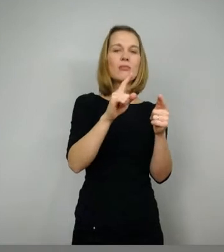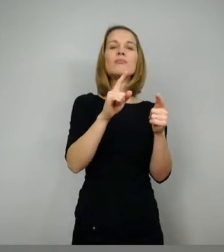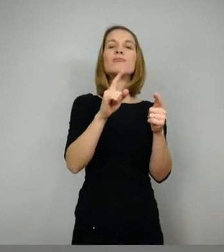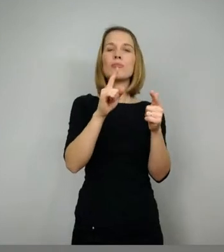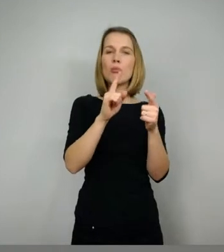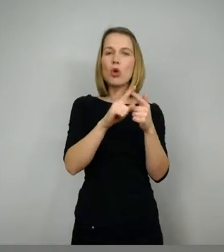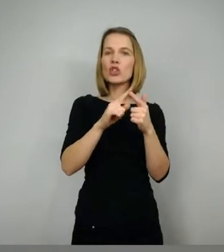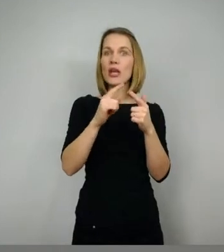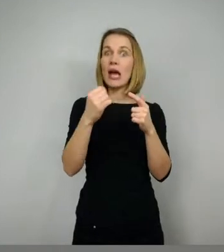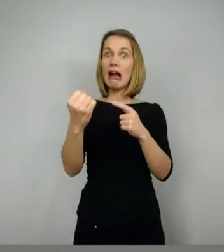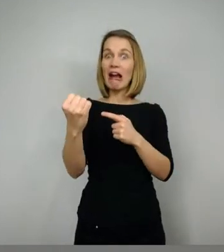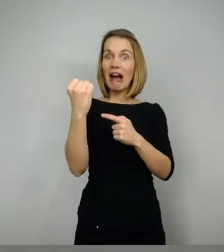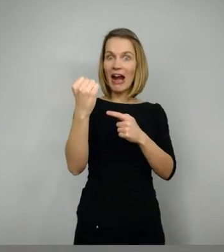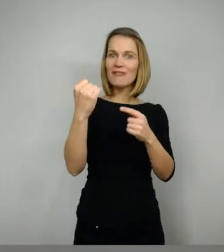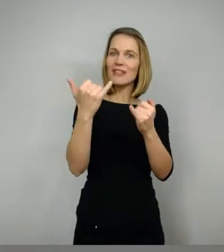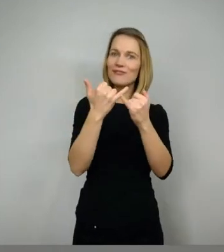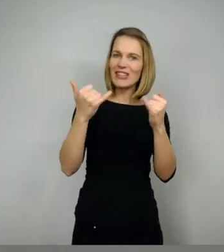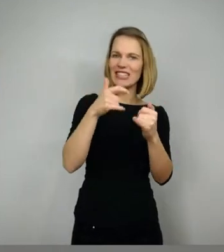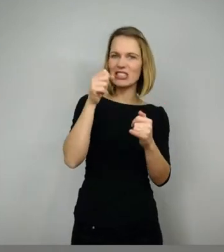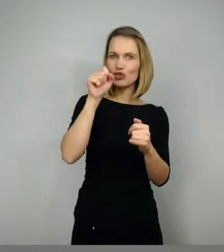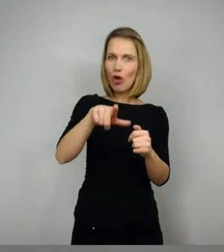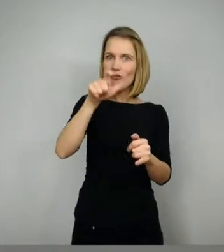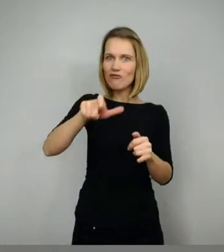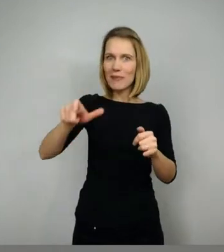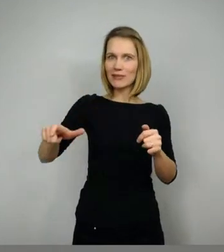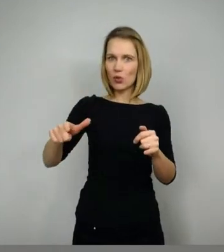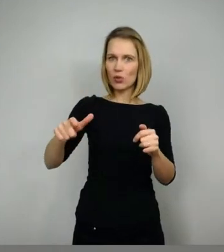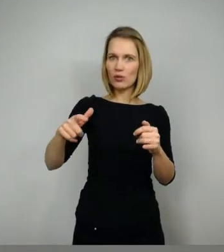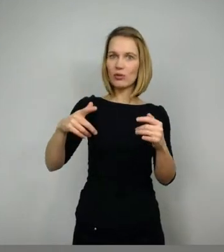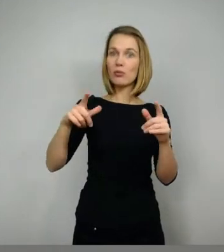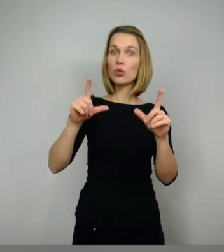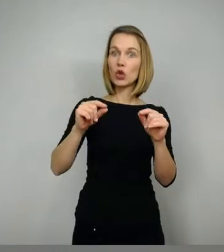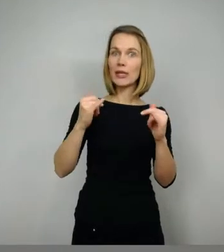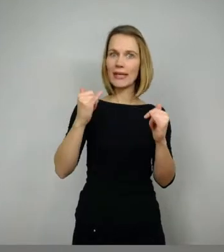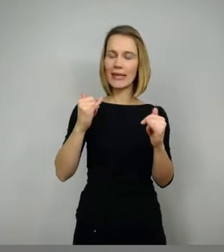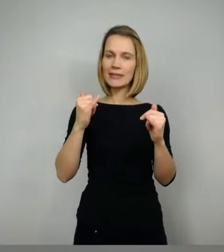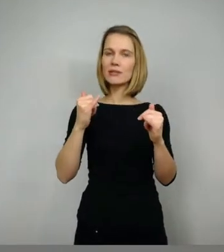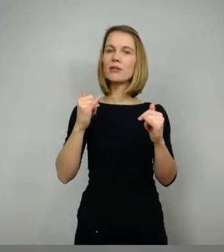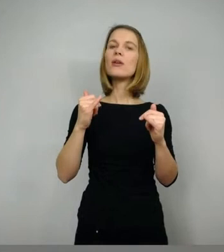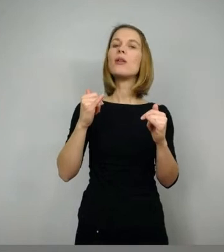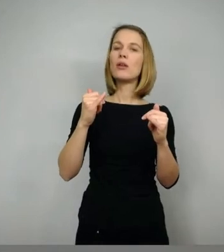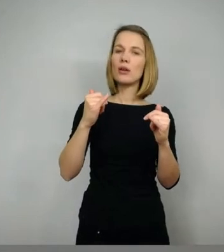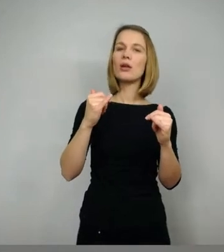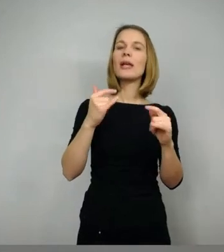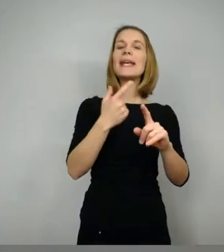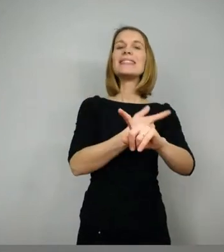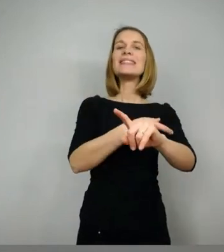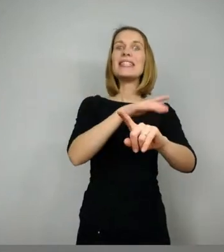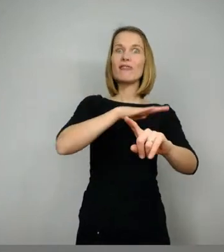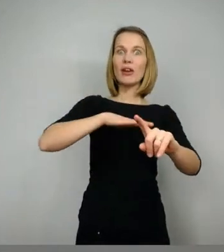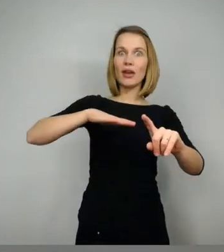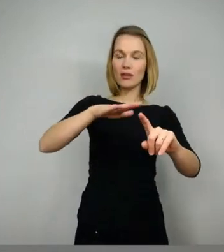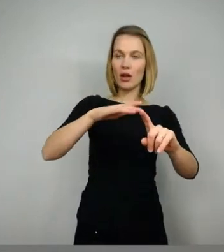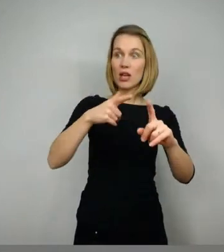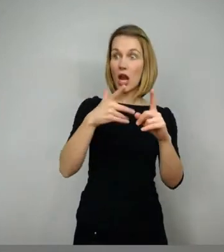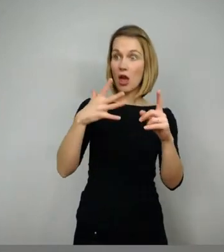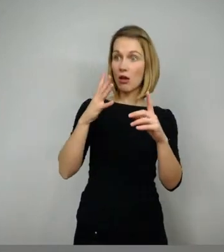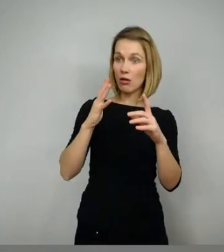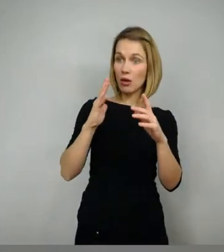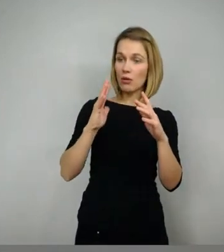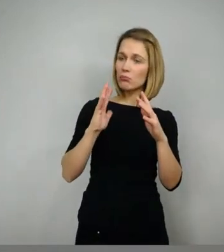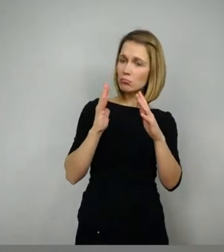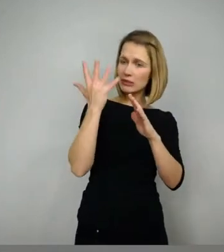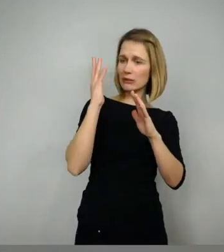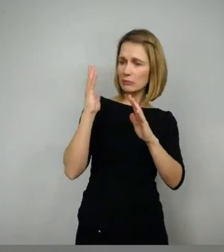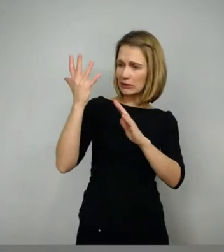er jetzt Alberich besiegt und alle anderen besiegt, wird jetzt Siegfried der Herr des Nibelungen Hortes. Ihm gehört er jetzt. Siegfried, der fräßliche Mann, der schreckliche